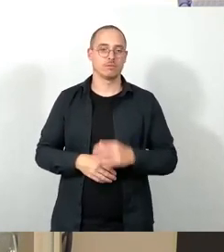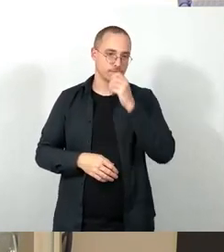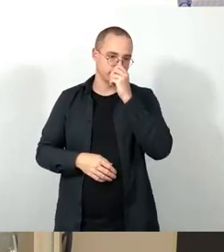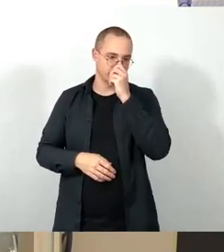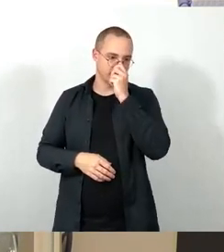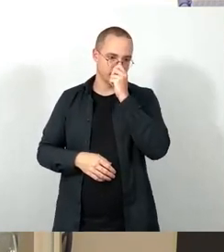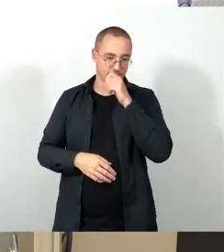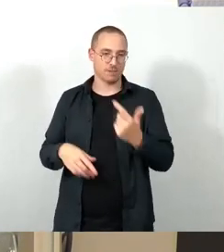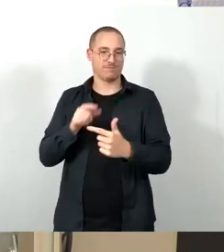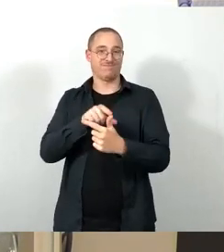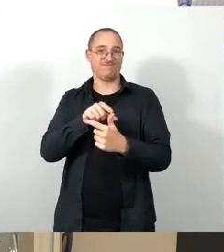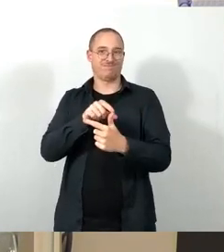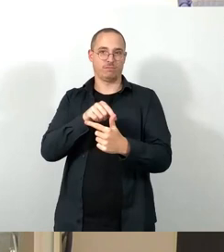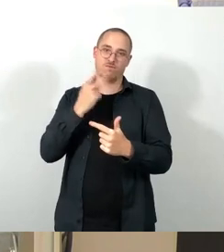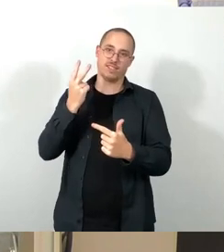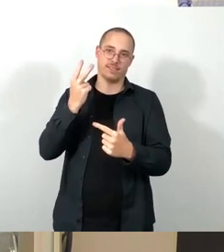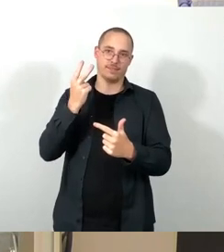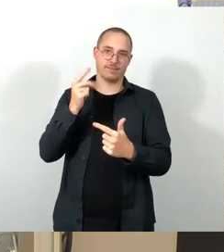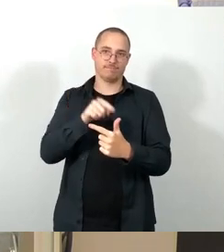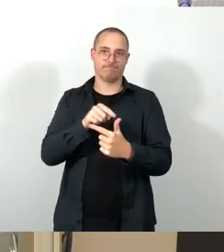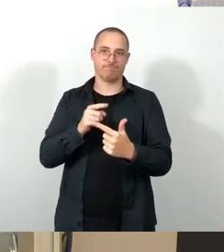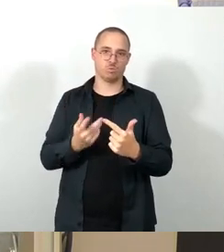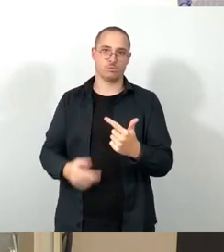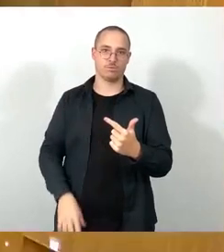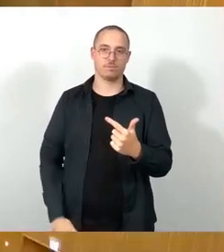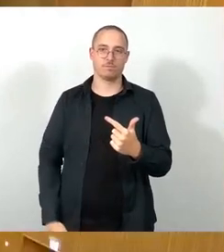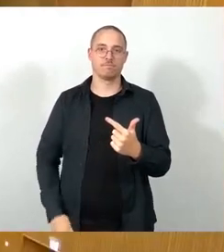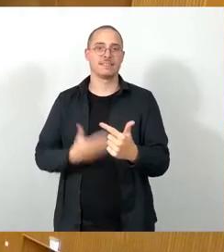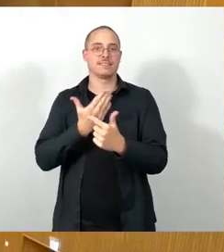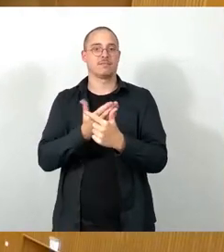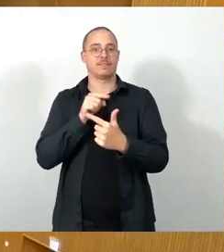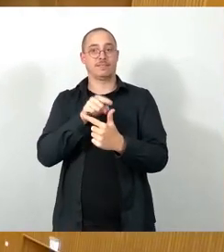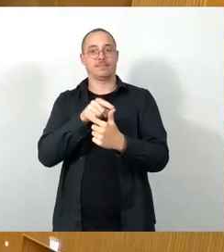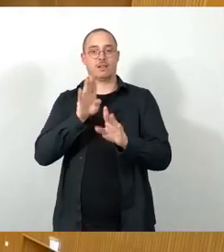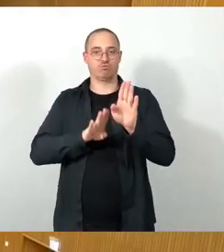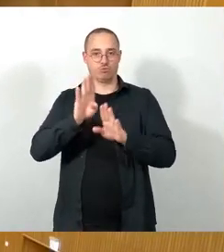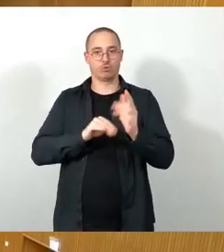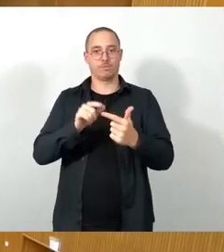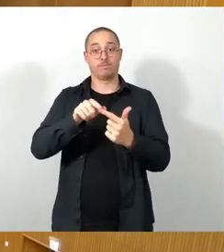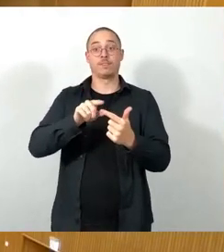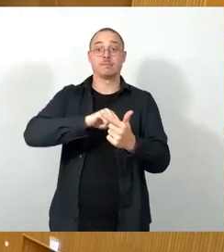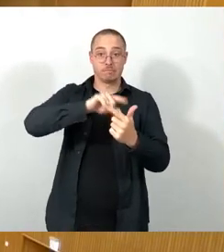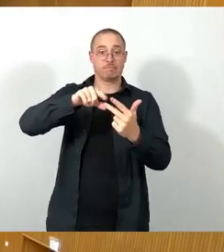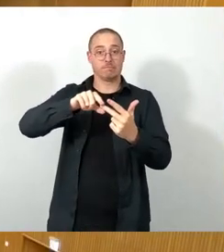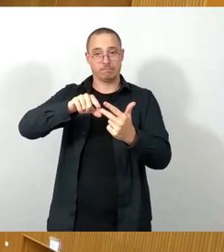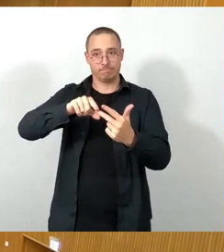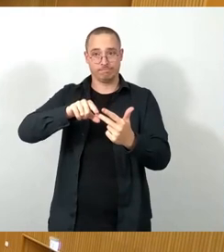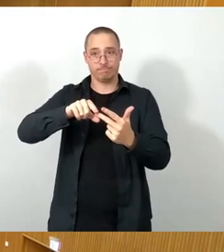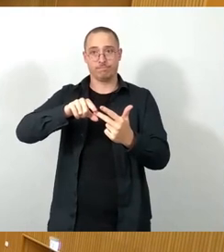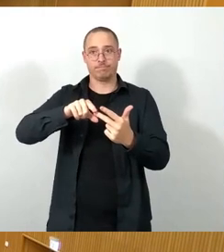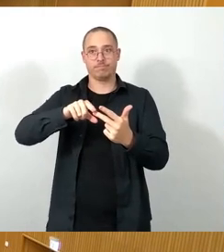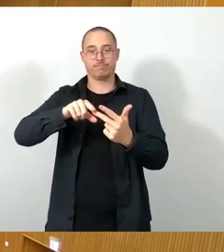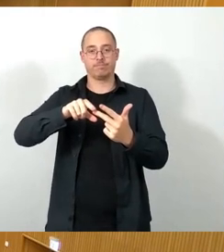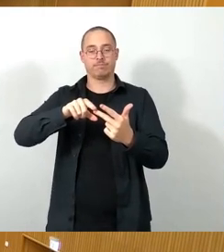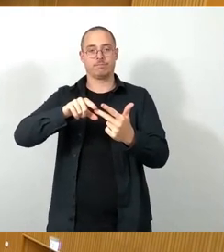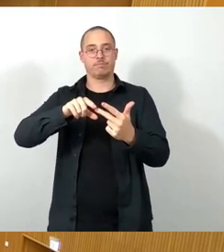vor für sinnvoll und notwendig und stellen sie deswegen heute hier zur Abstimmung. Als zweites schlagen wir vor, den Personenkreis für